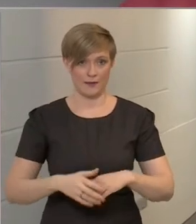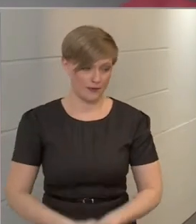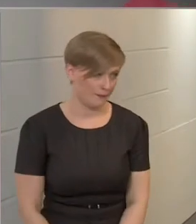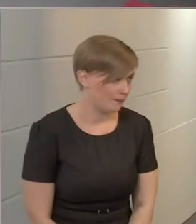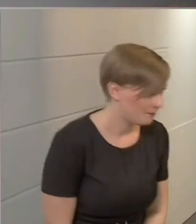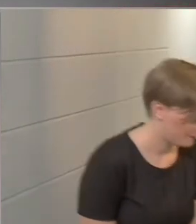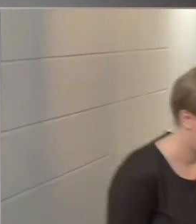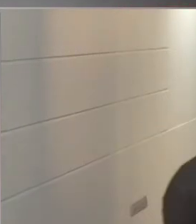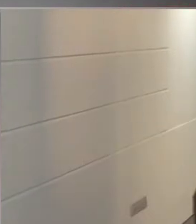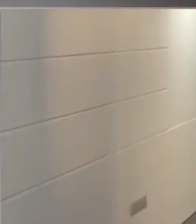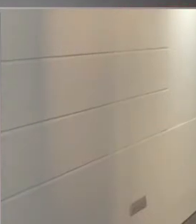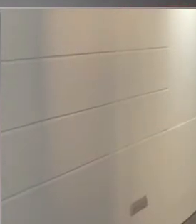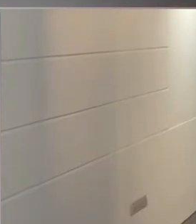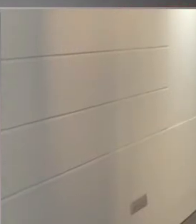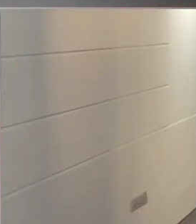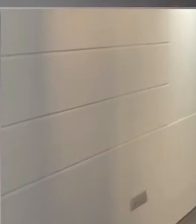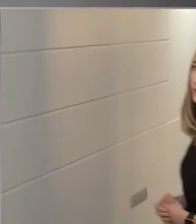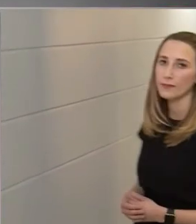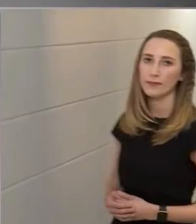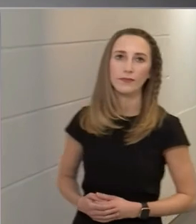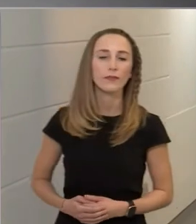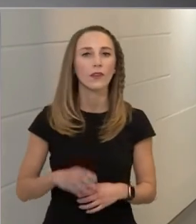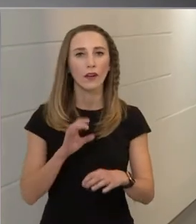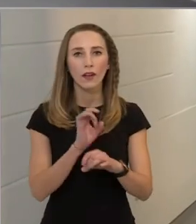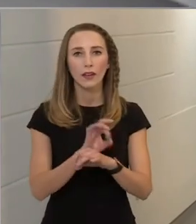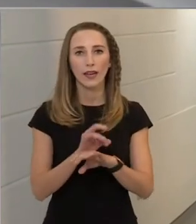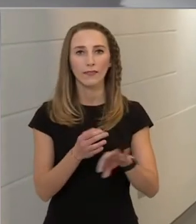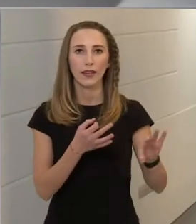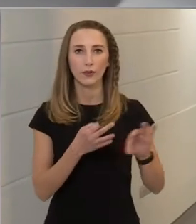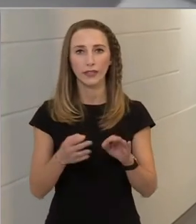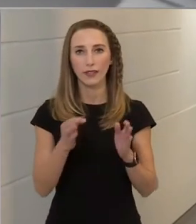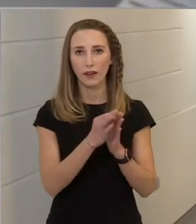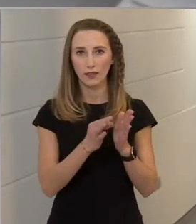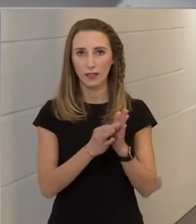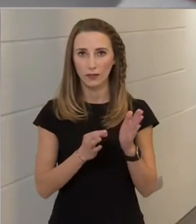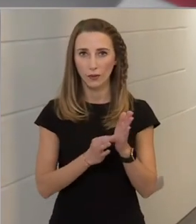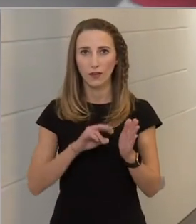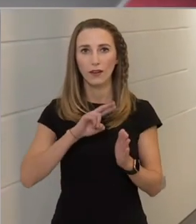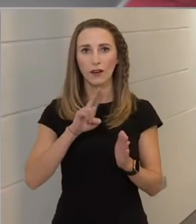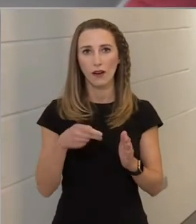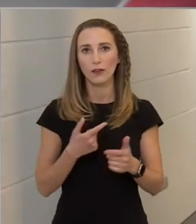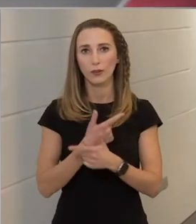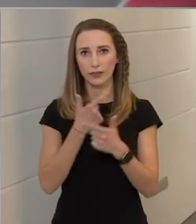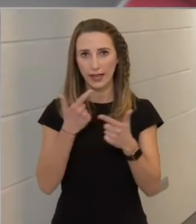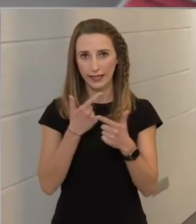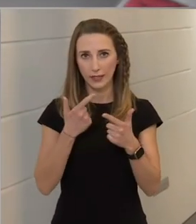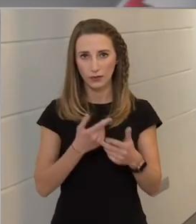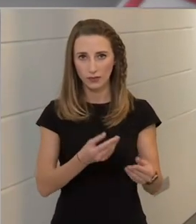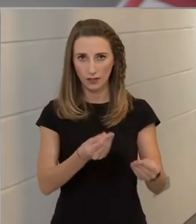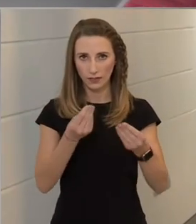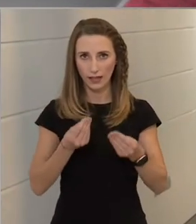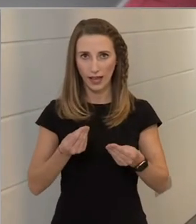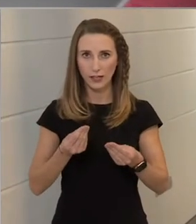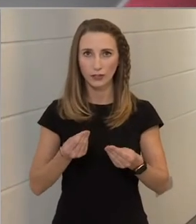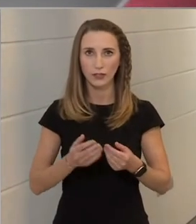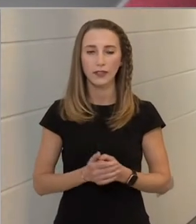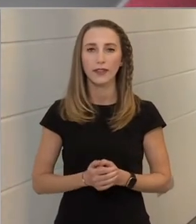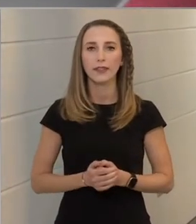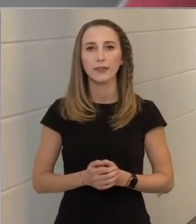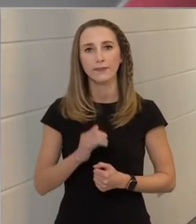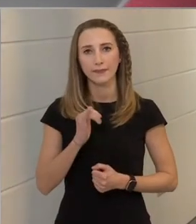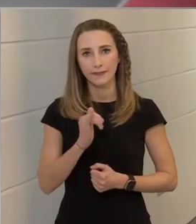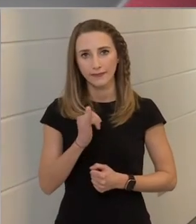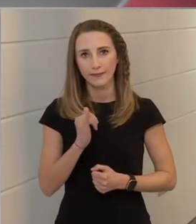Ezek a járványügyi adatok mind-mind arról adnak tájékoztatást nekünk, hogy bizony